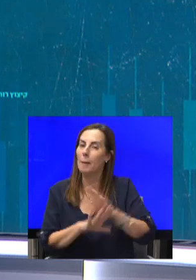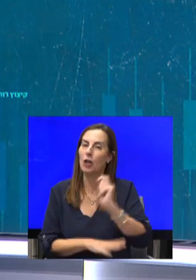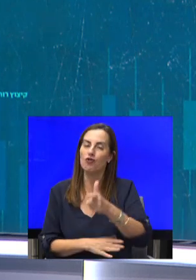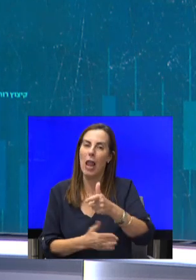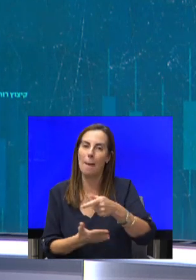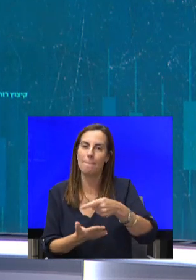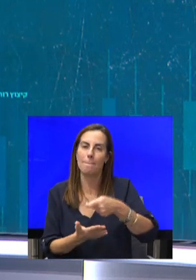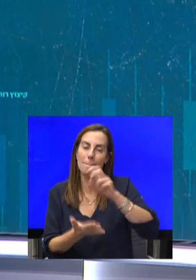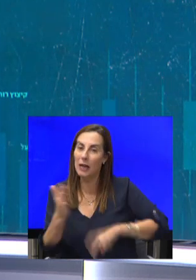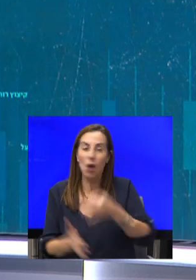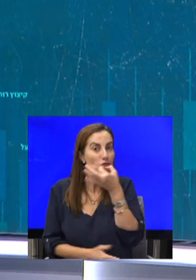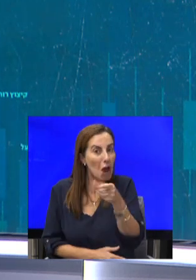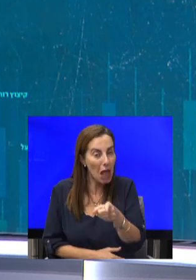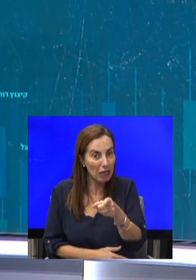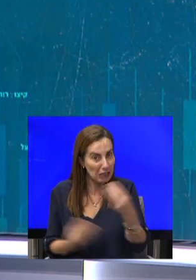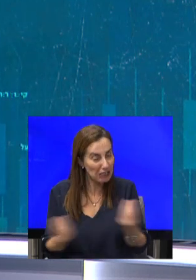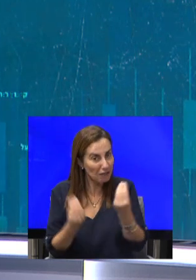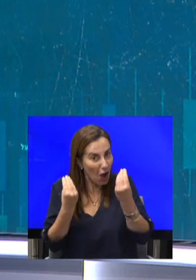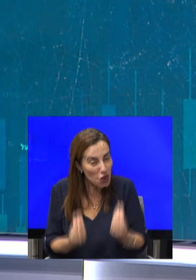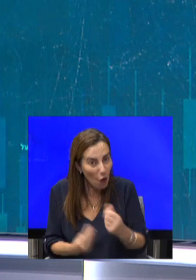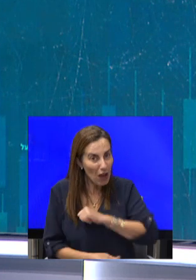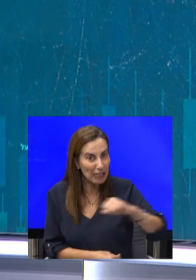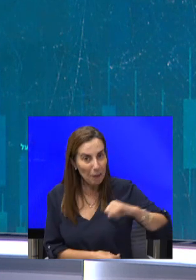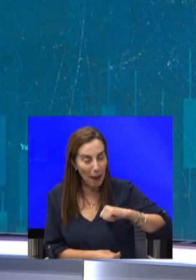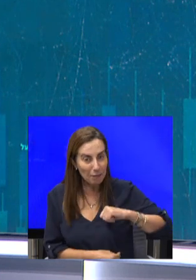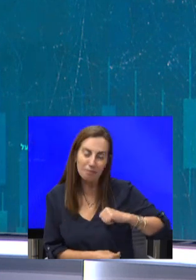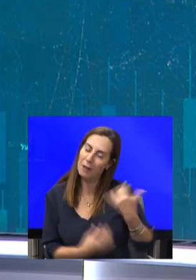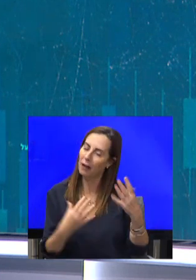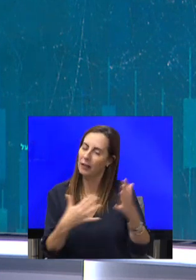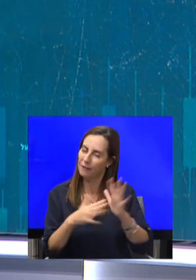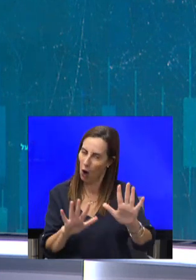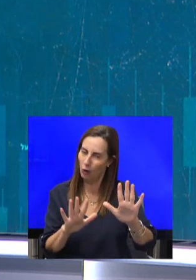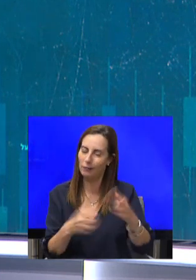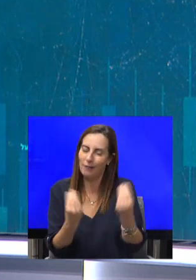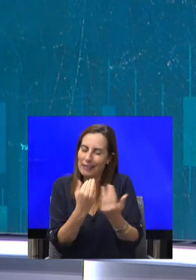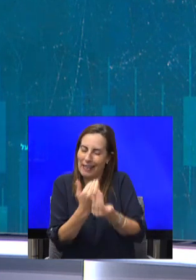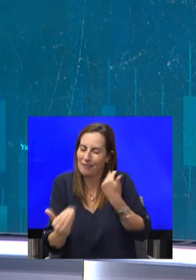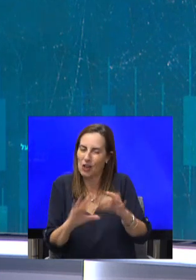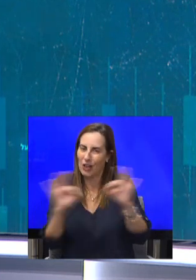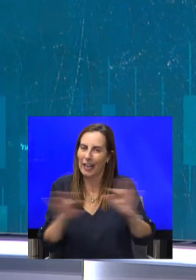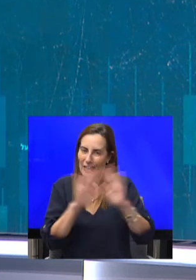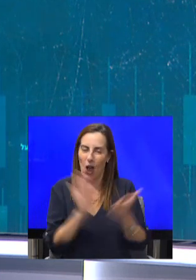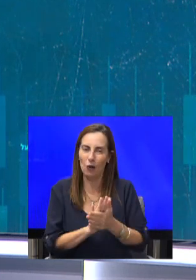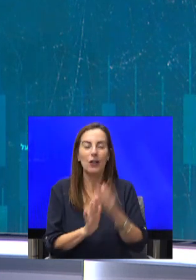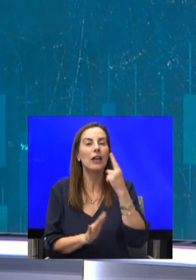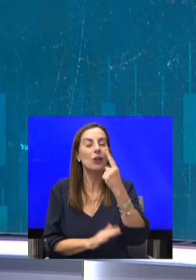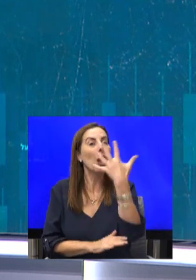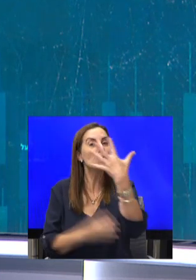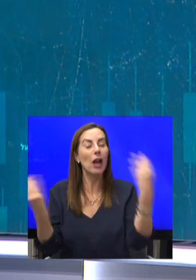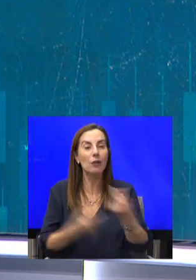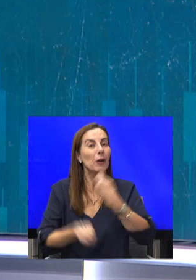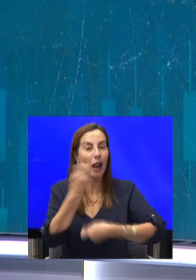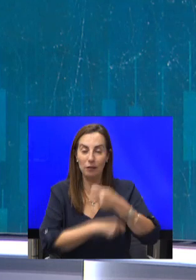בכלל צעה טוב לעצמאים? נבדוק. אבל רגע לפני שנצלול לכל אלה, הנה חמישה דברים כלכליים שקרו היום,